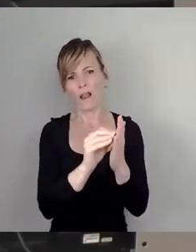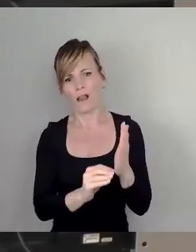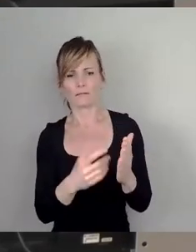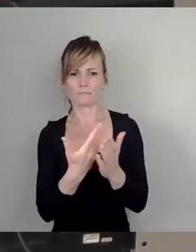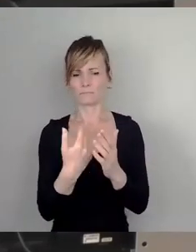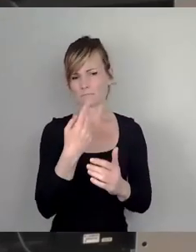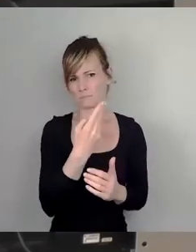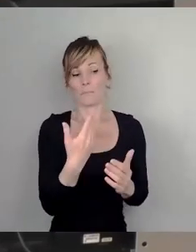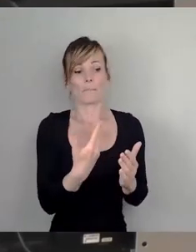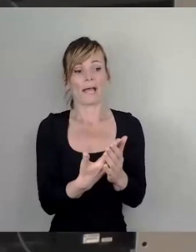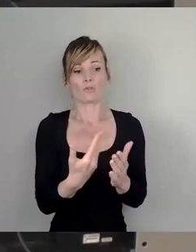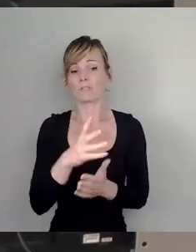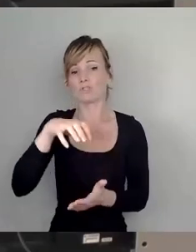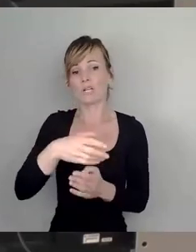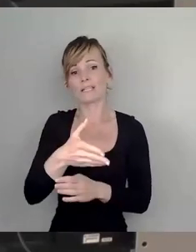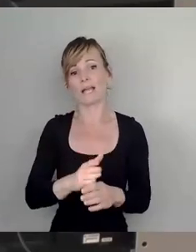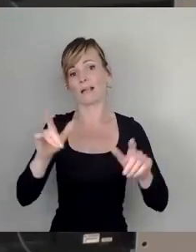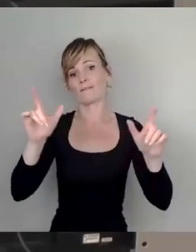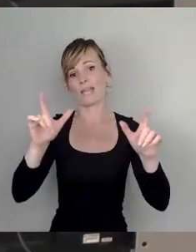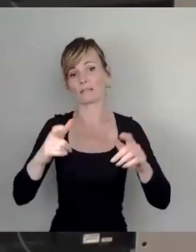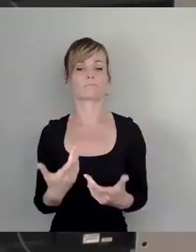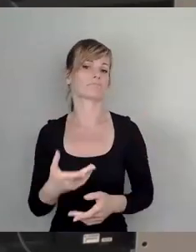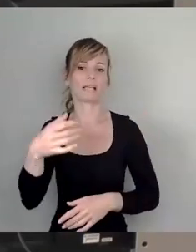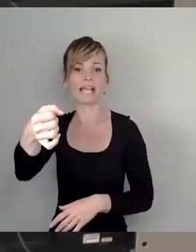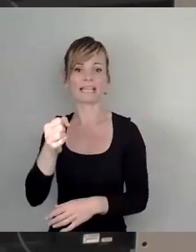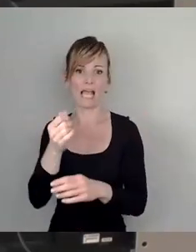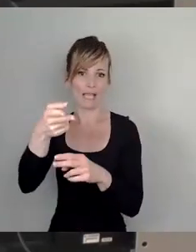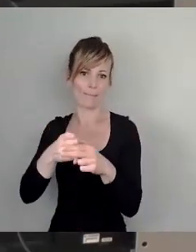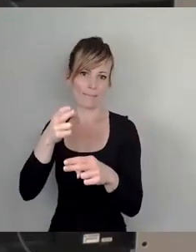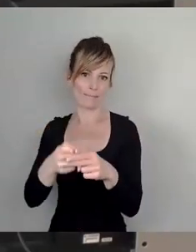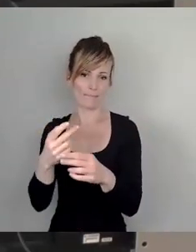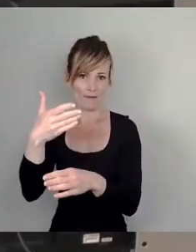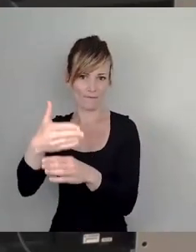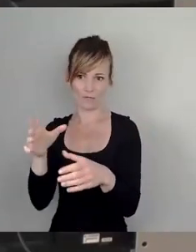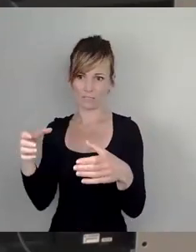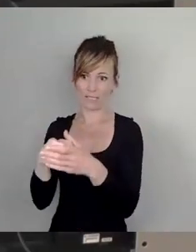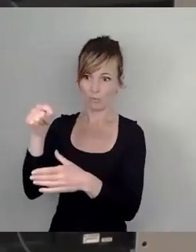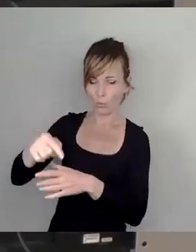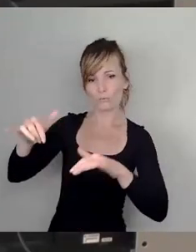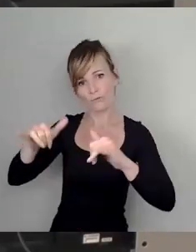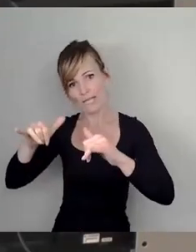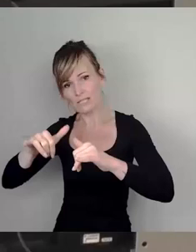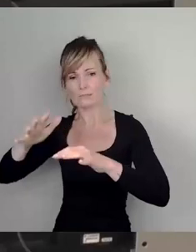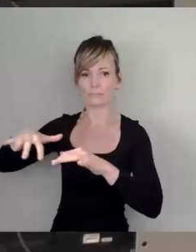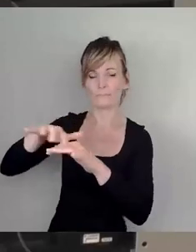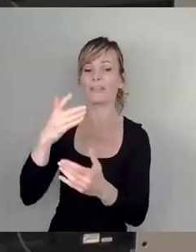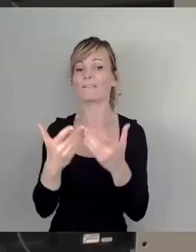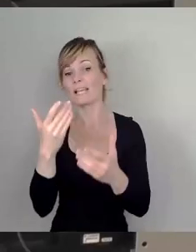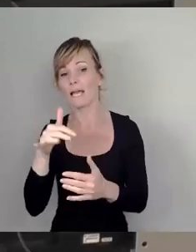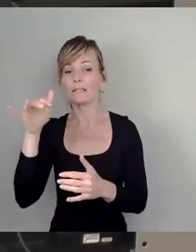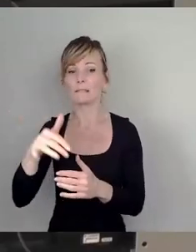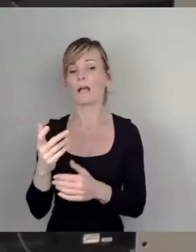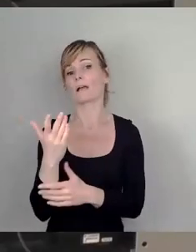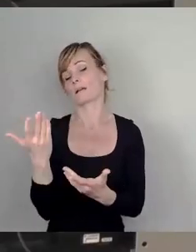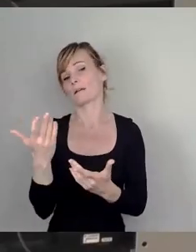Stadtteilfest in einem Kneipenviertel stattfindet, kann man vielleicht tatsächlich mit den Wirten sich verabreden, dass